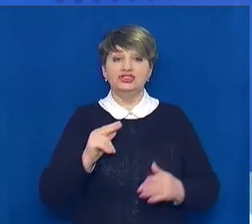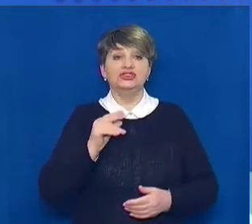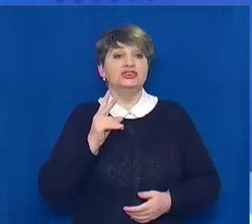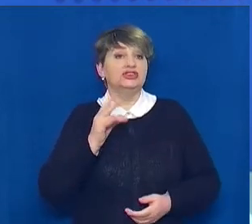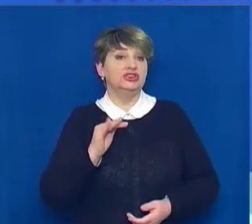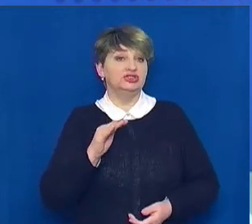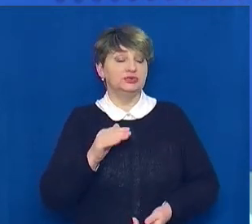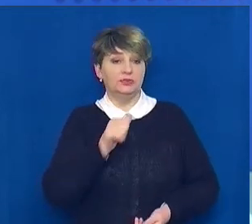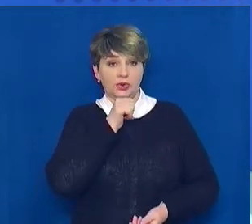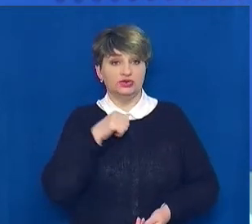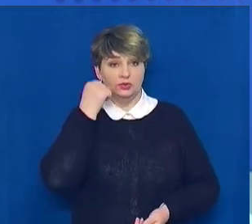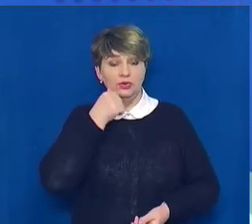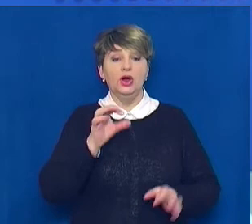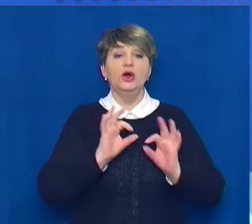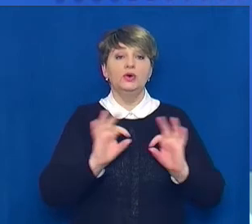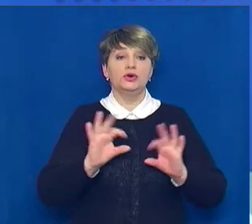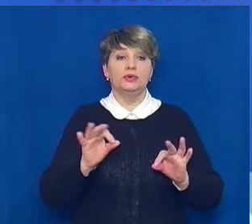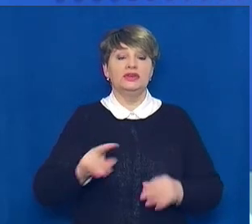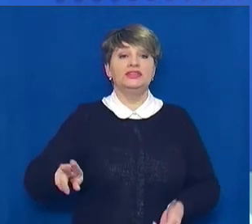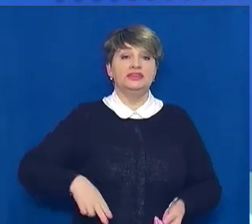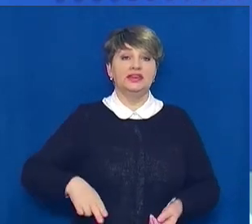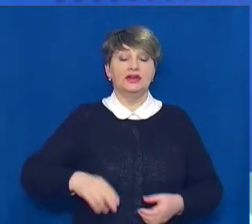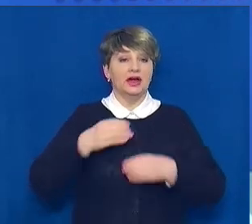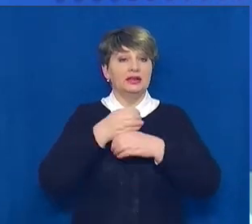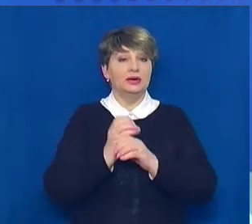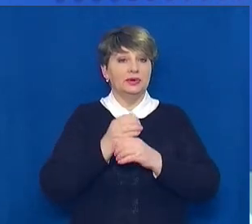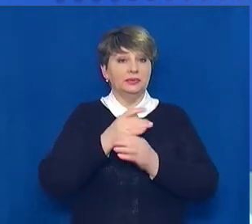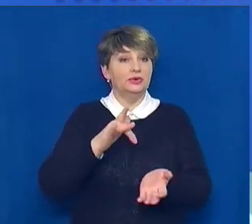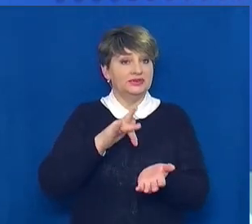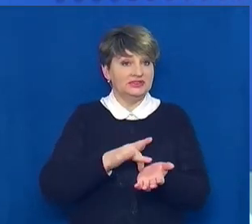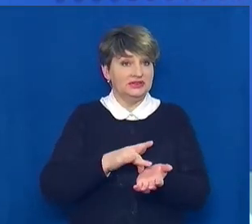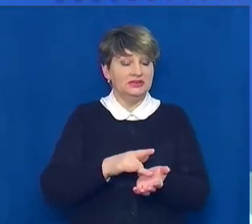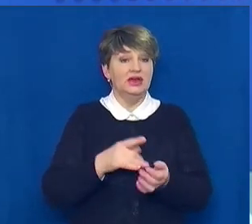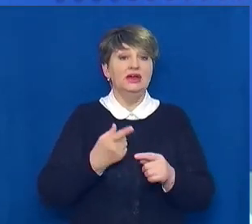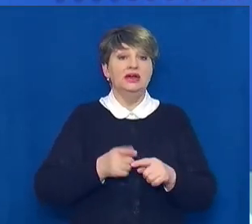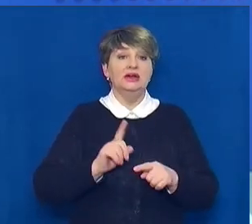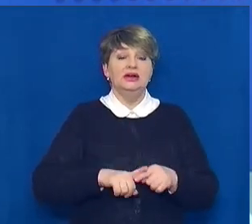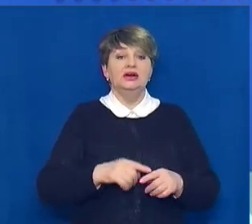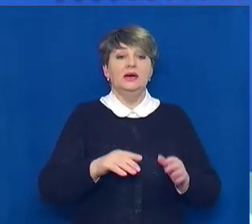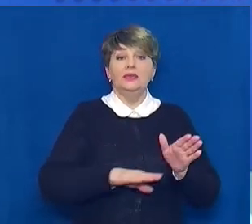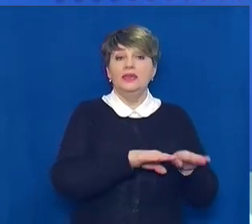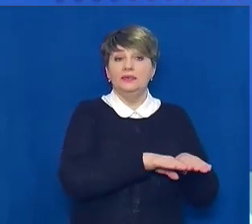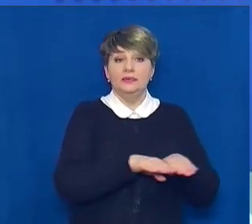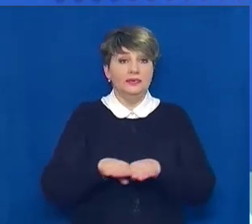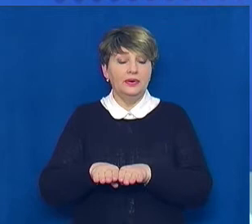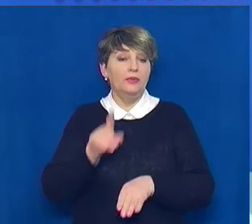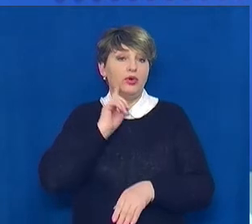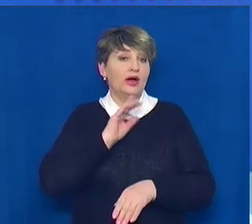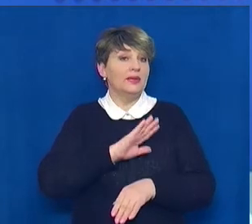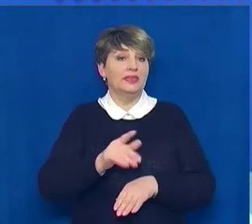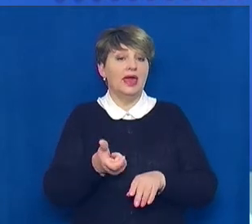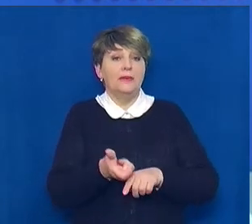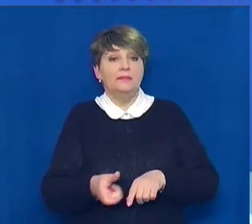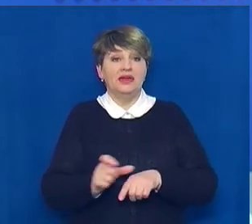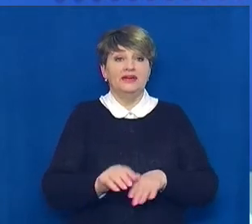Суспільному директор Черкаського обласного лабораторного центру Михайло Сюмак. Епідеміологічний періг у Черкасах не перевищений. Яка